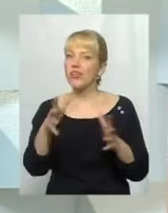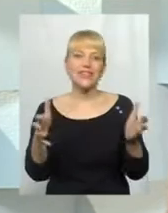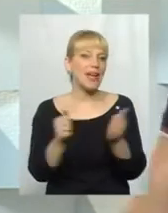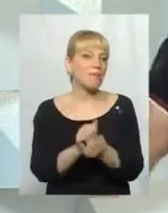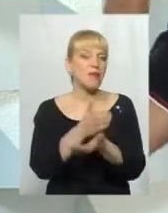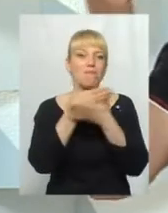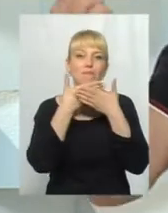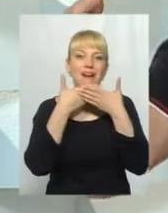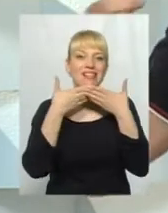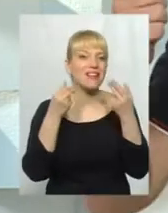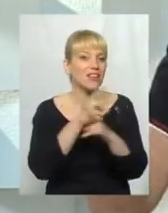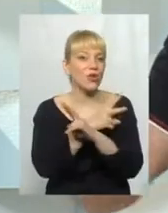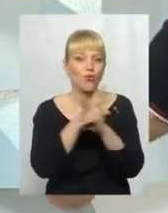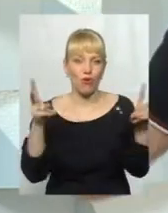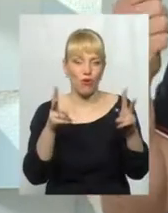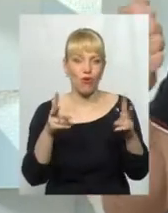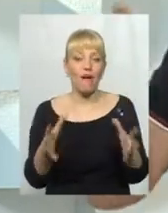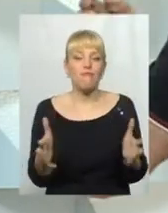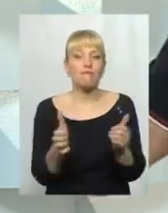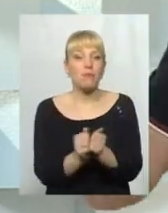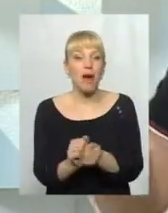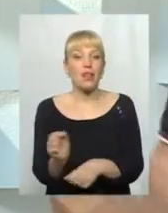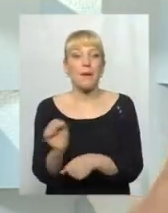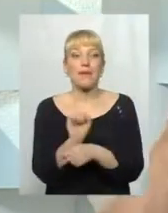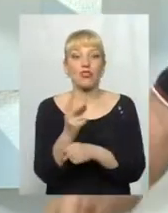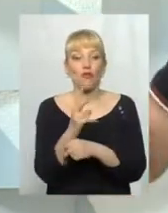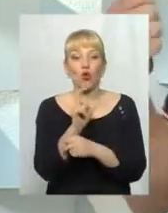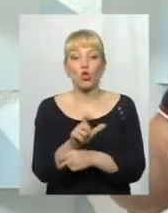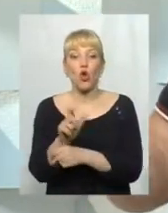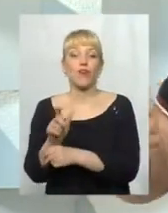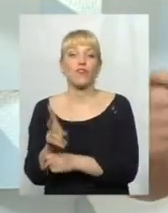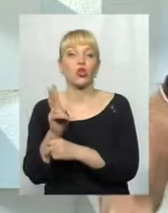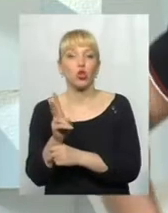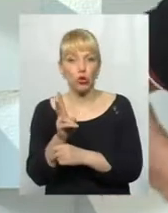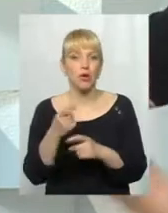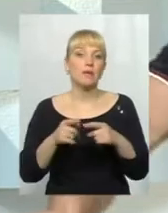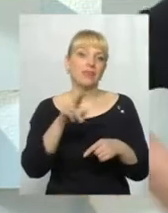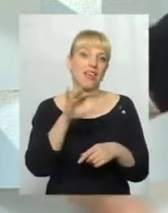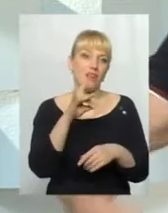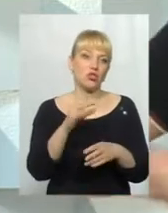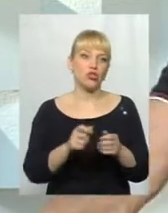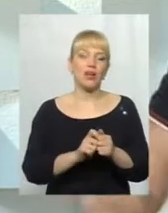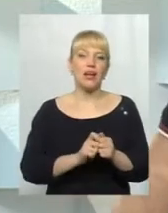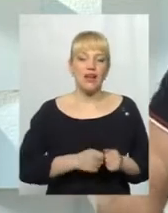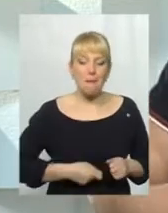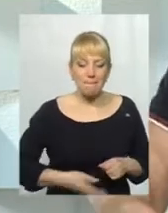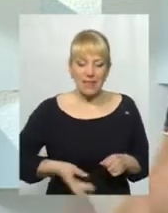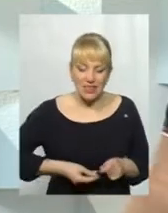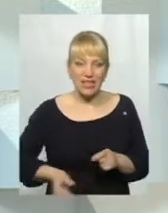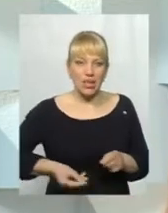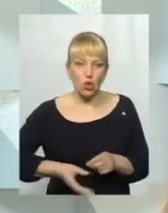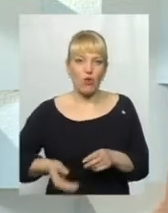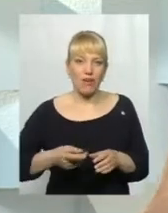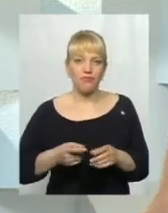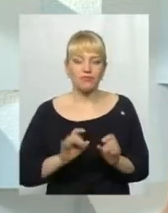нікого. Піймали в машині двох чоловік, який одних, Дерів'янчук, викидував в машину, підкидував Кравцю